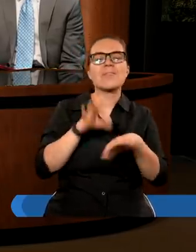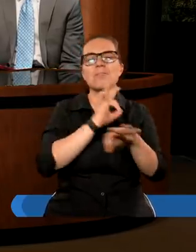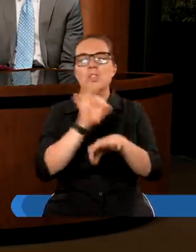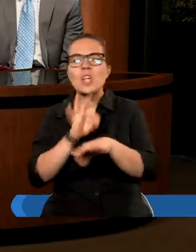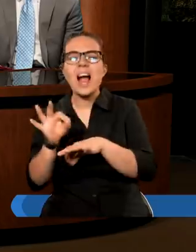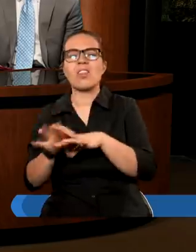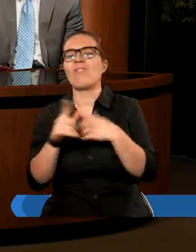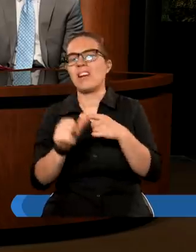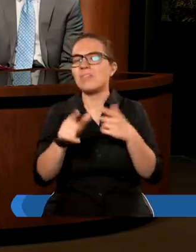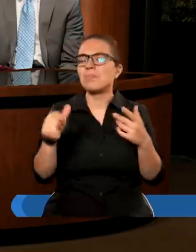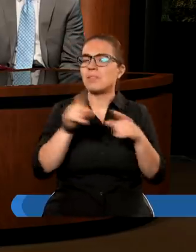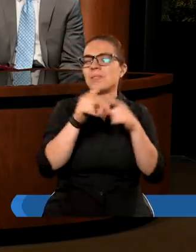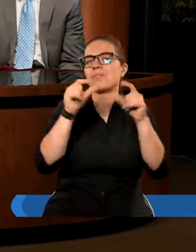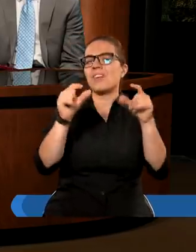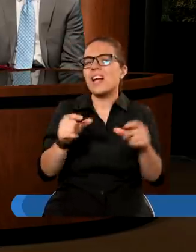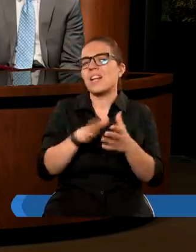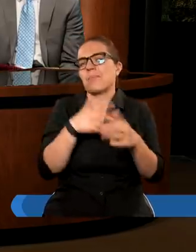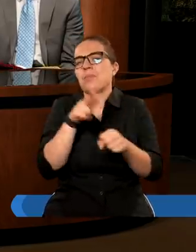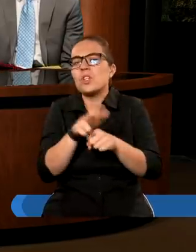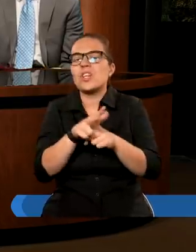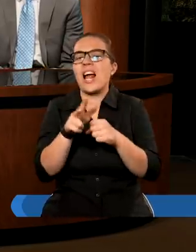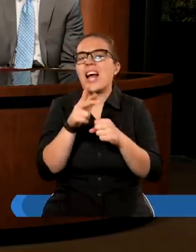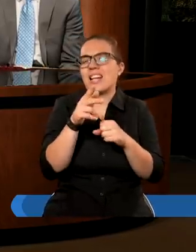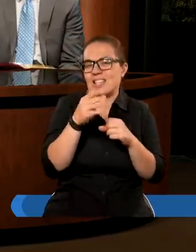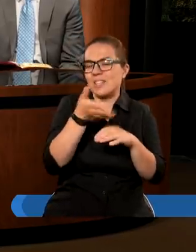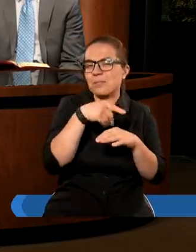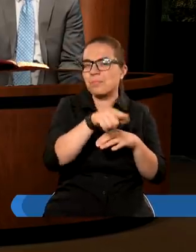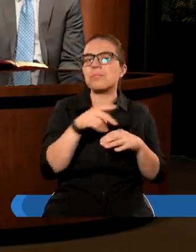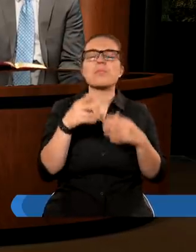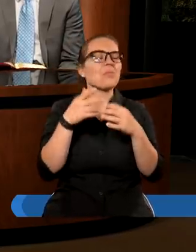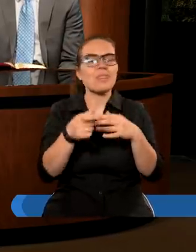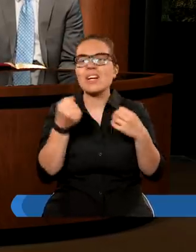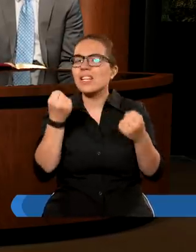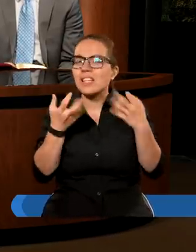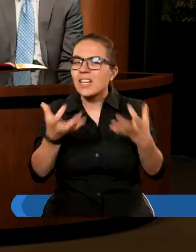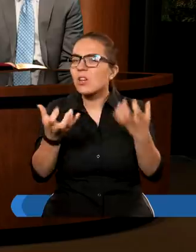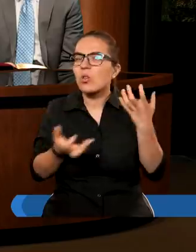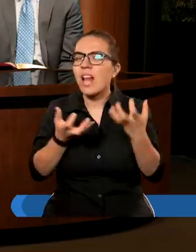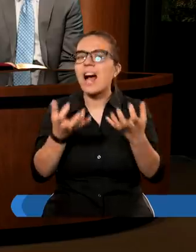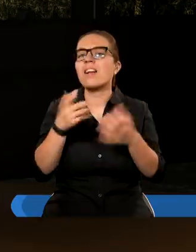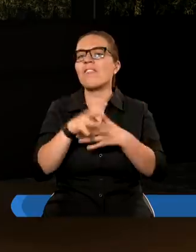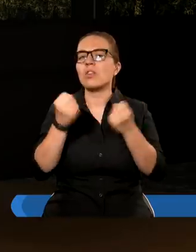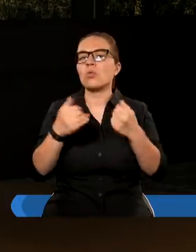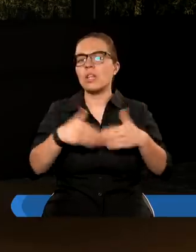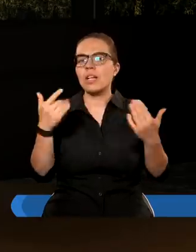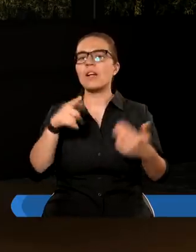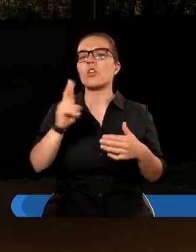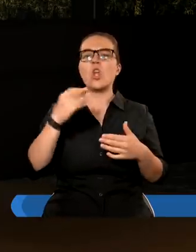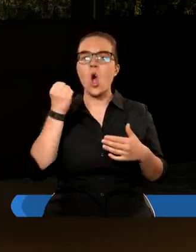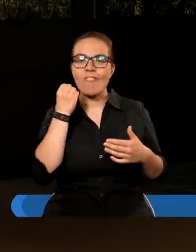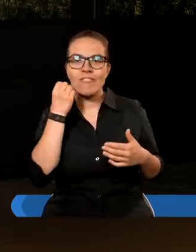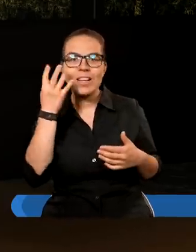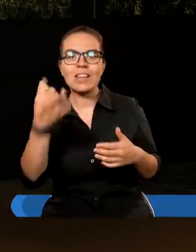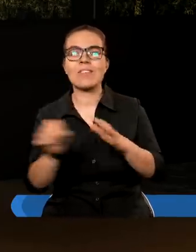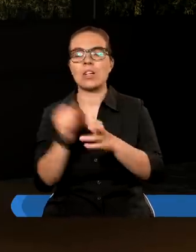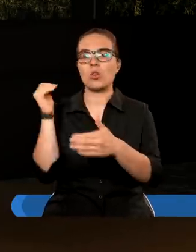werset trzynasty jest jednak pewnego rodzaju zachętą w tych trudnych i niełatwych czasach. A kto wytrwa